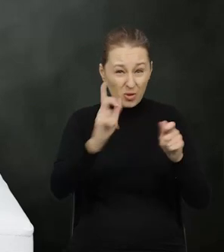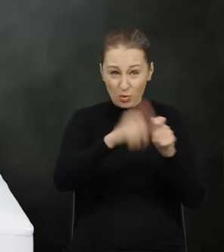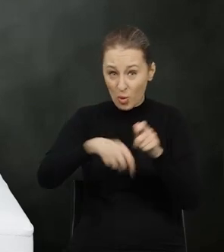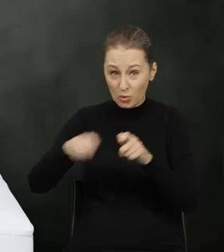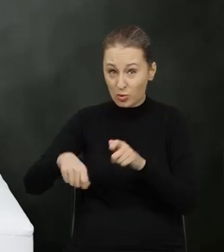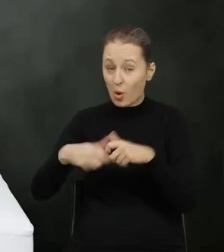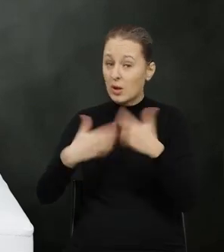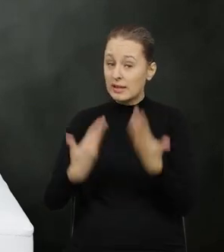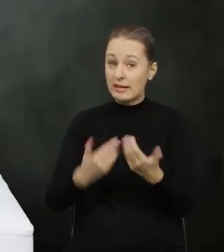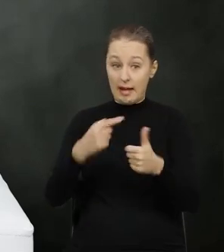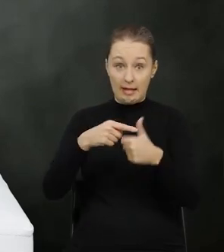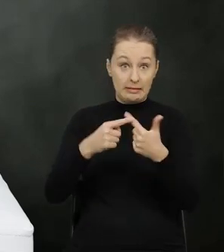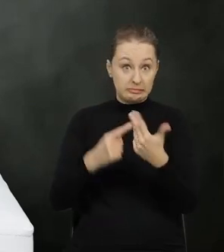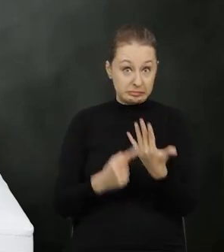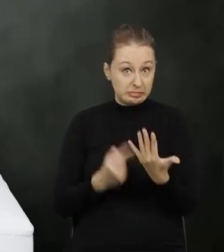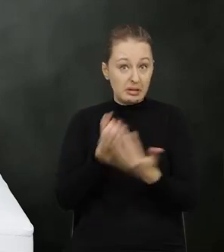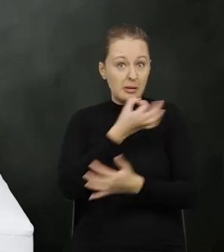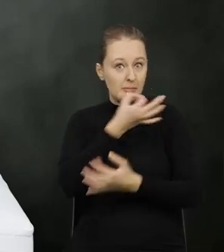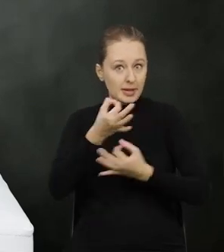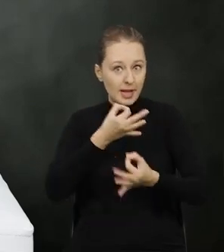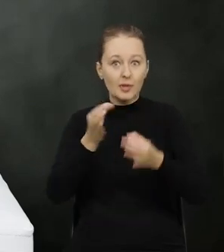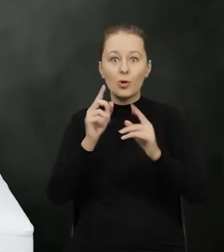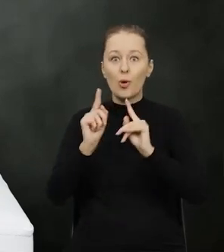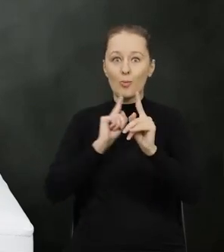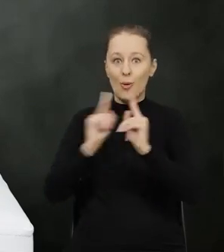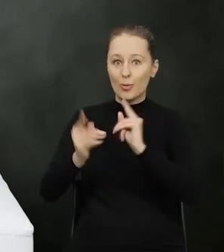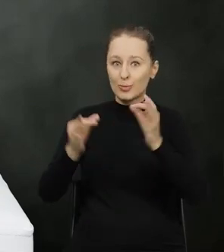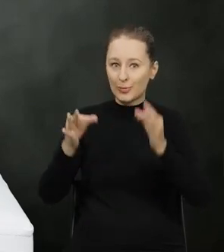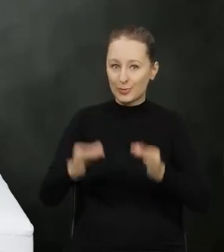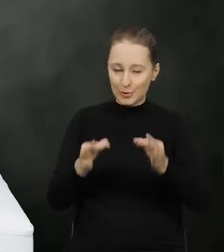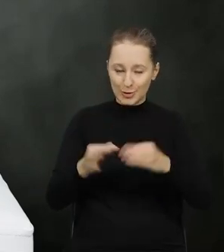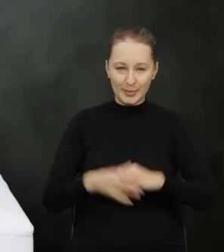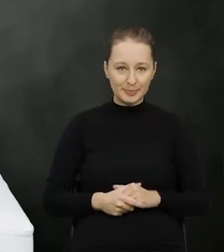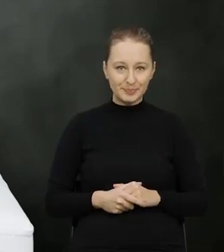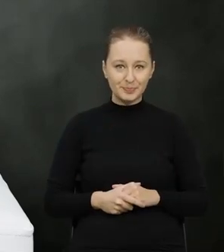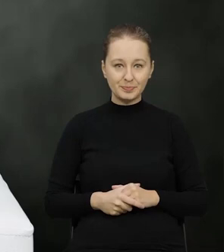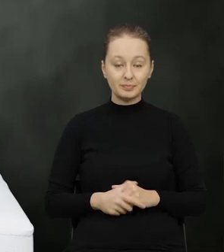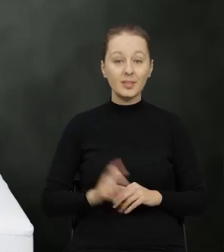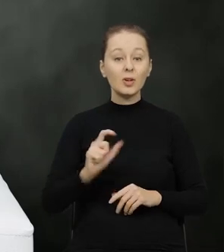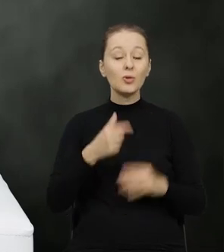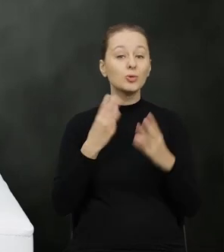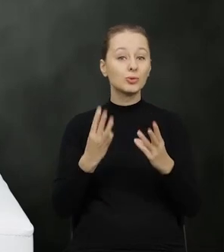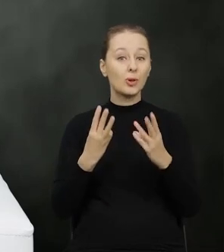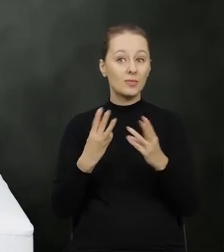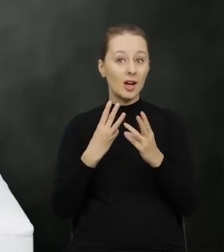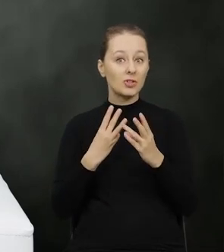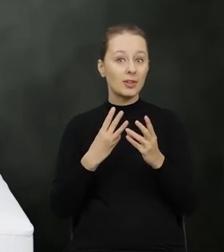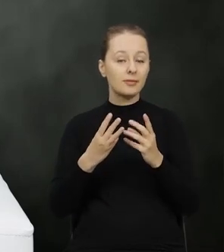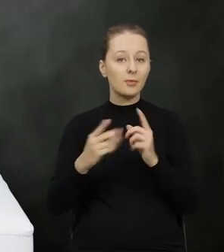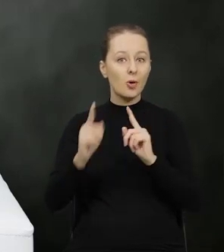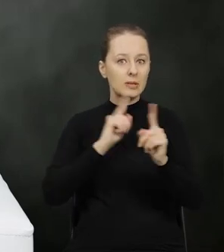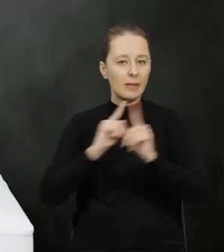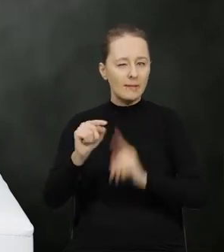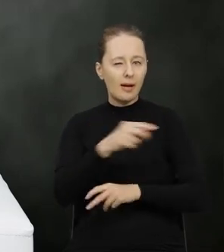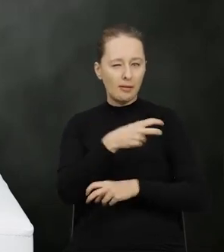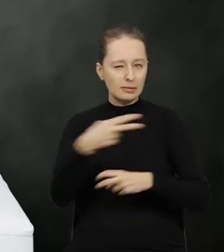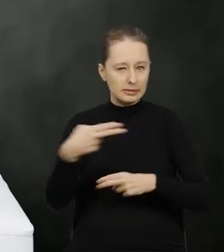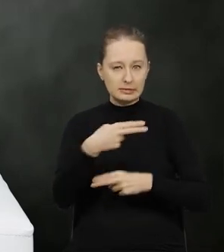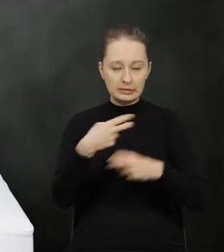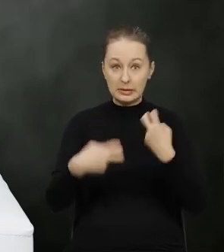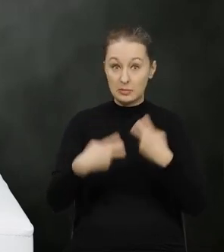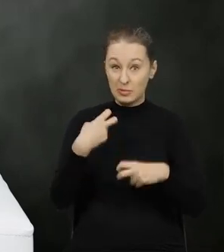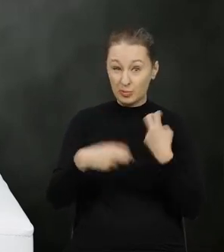jakiejkolwiek kontroli? Na te i inne pytania będziemy chcieli sobie odpowiedzieć dzisiaj. Co istotne, mówiąc o tej